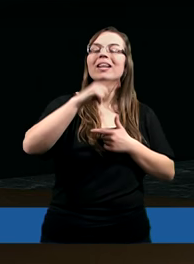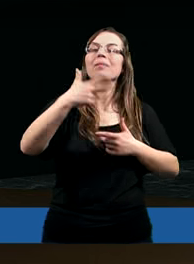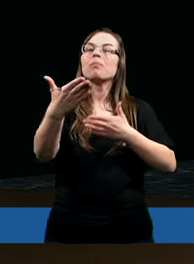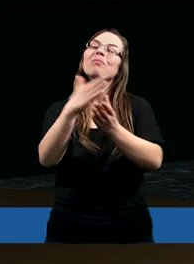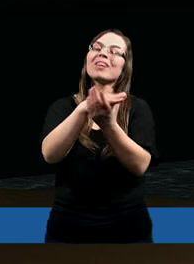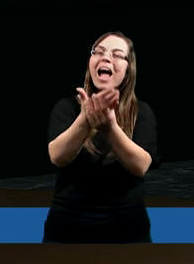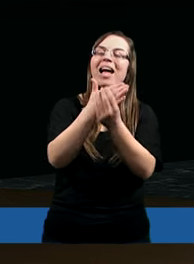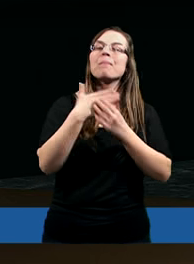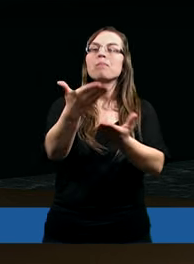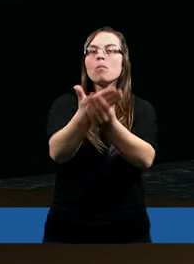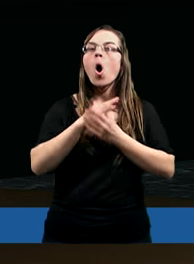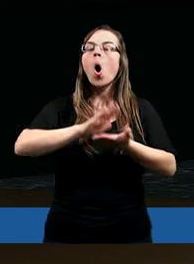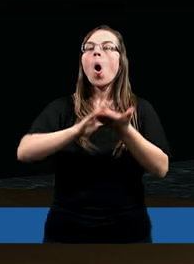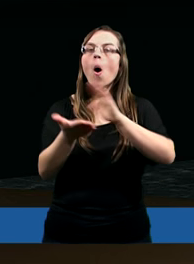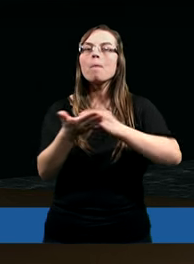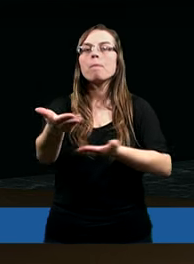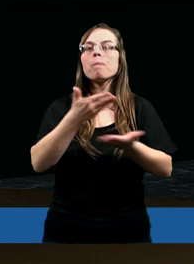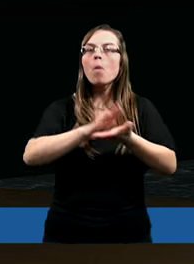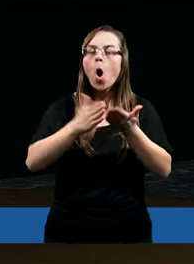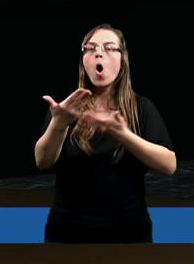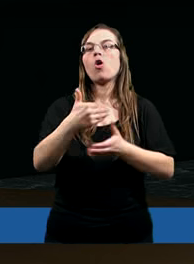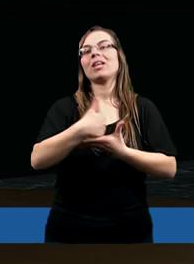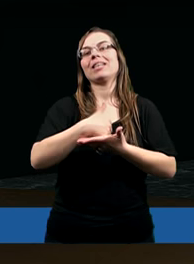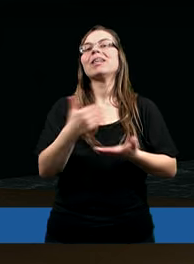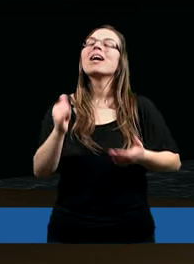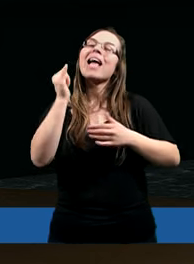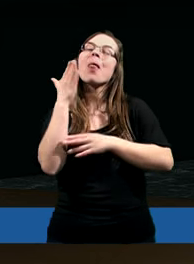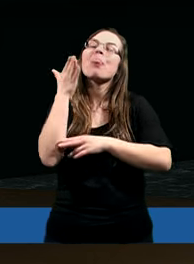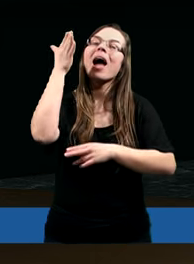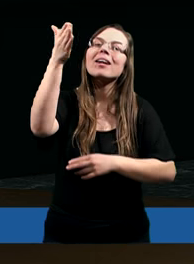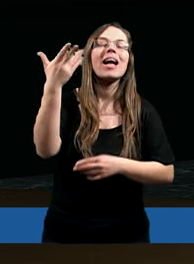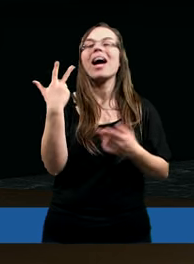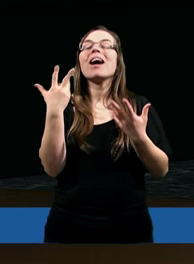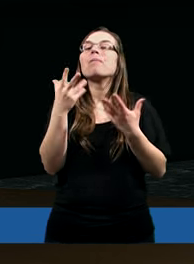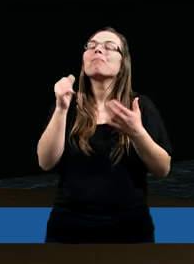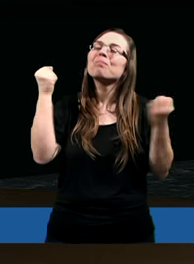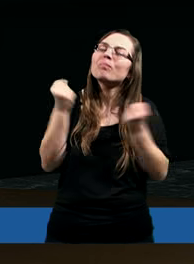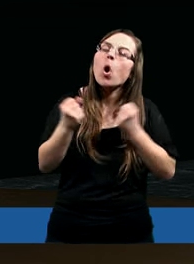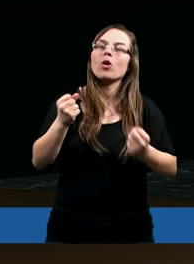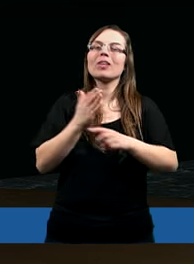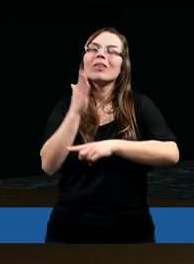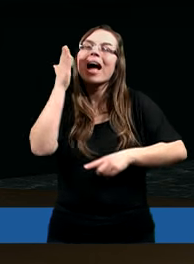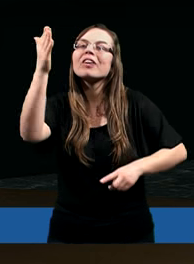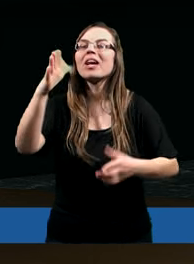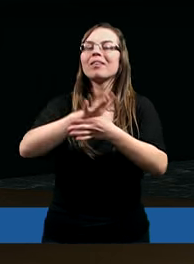i jaką powinniśmy mieć nadzieję, nieznikomą nadzieję w Tobie.